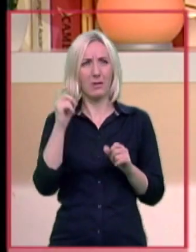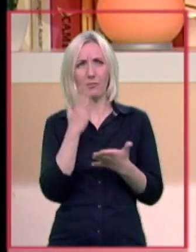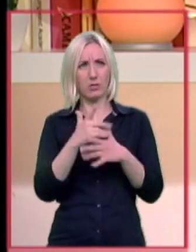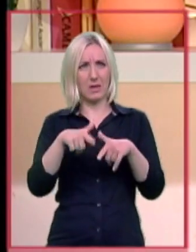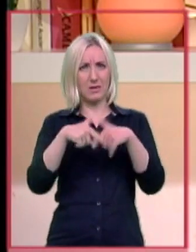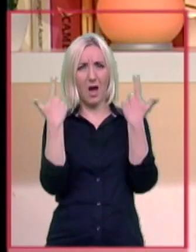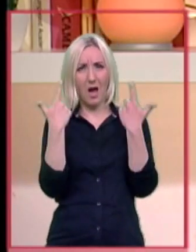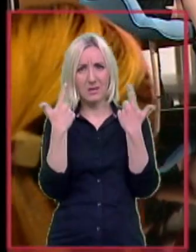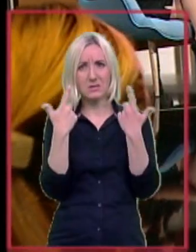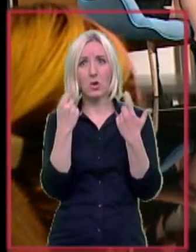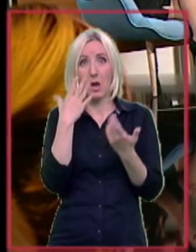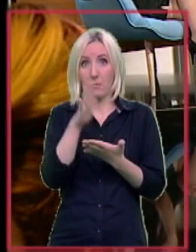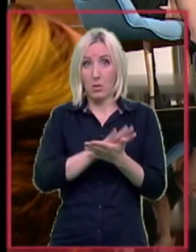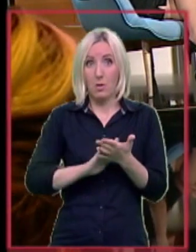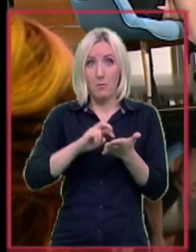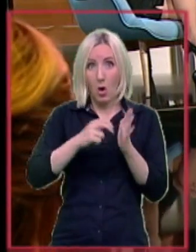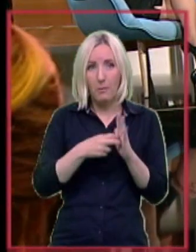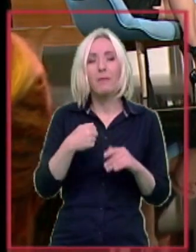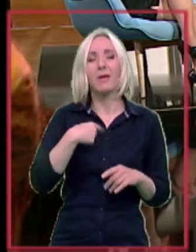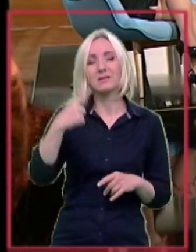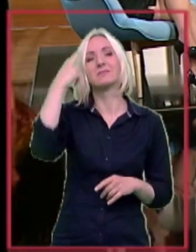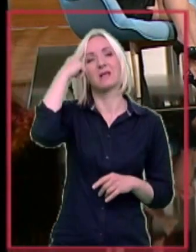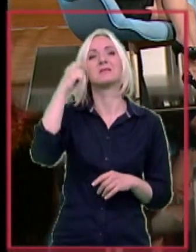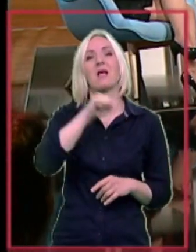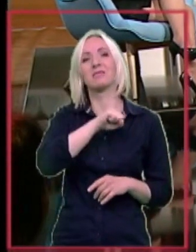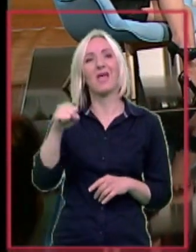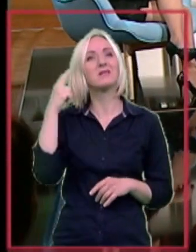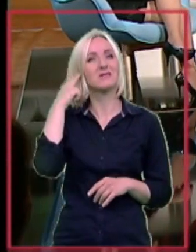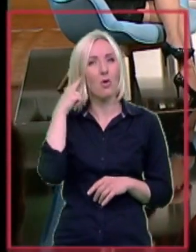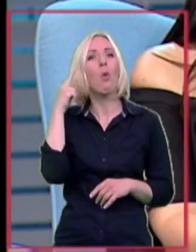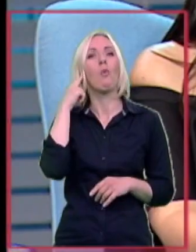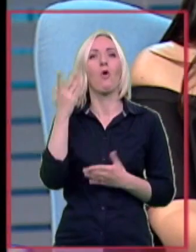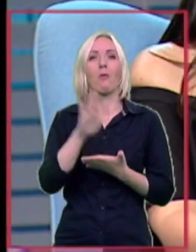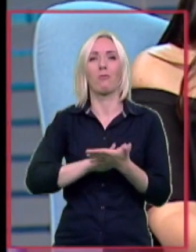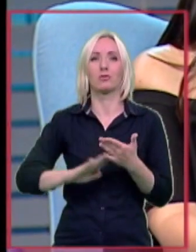je nastao taj problem, ja sam otišla i saznala sam da je i desno uho počelo da pada.